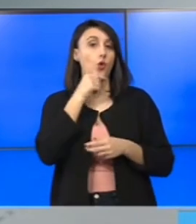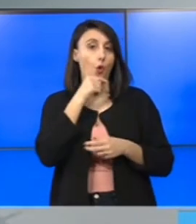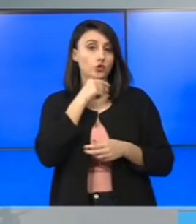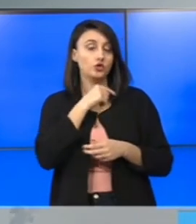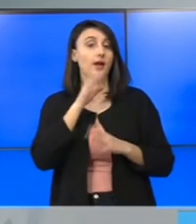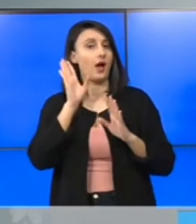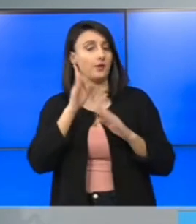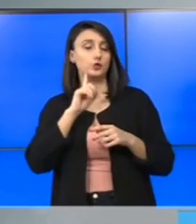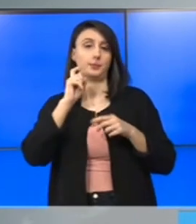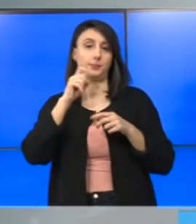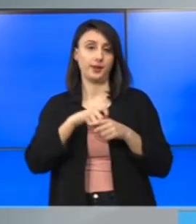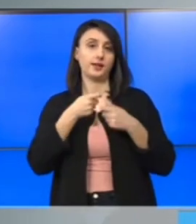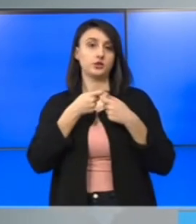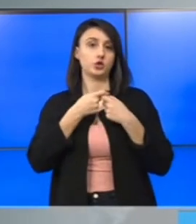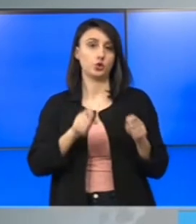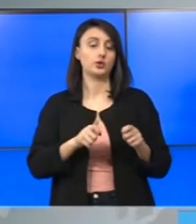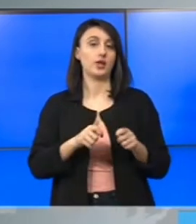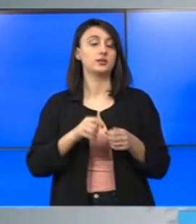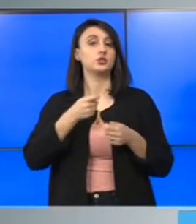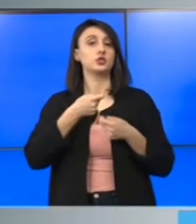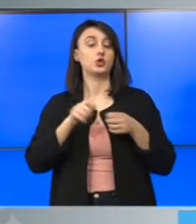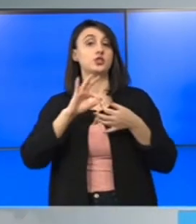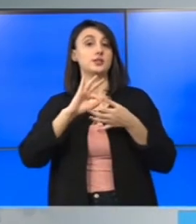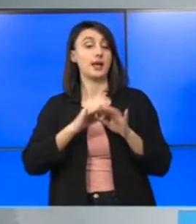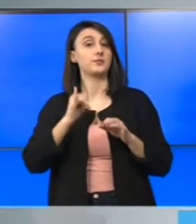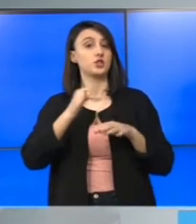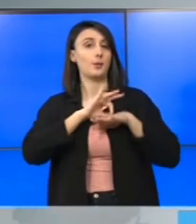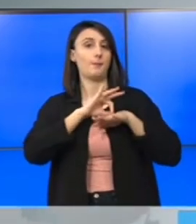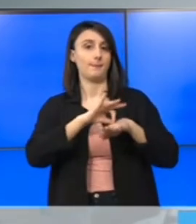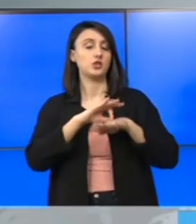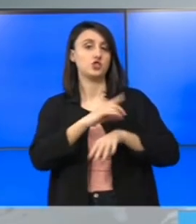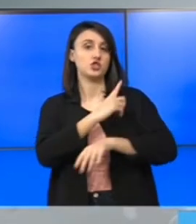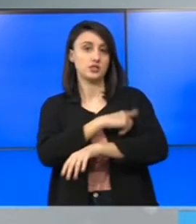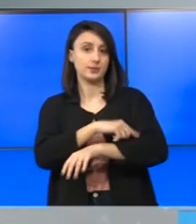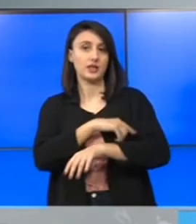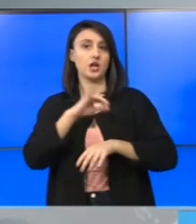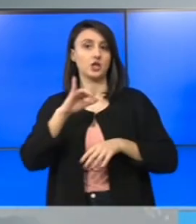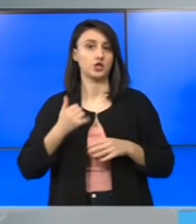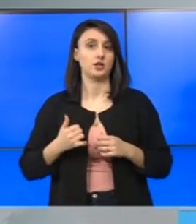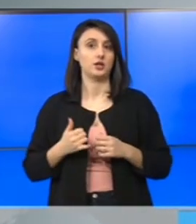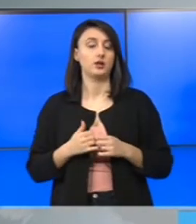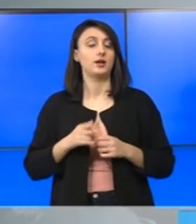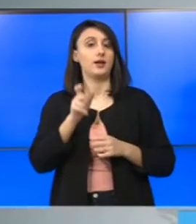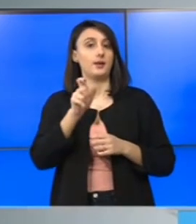fost o implicare totală a tot ce a înseamnat și managerii anumitor spitale, dar și a personalului medical. vizionare.